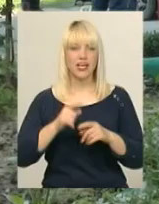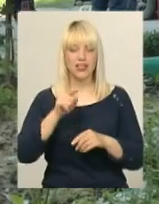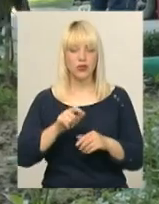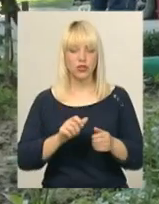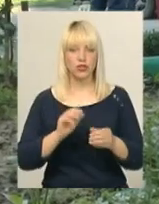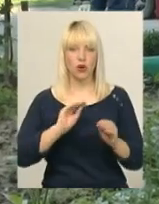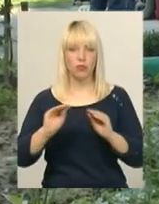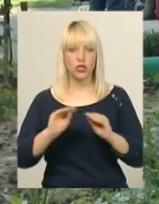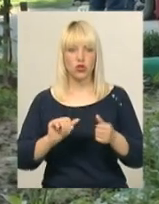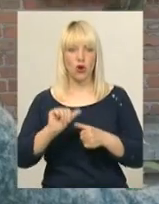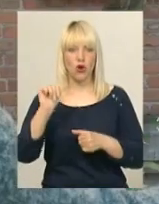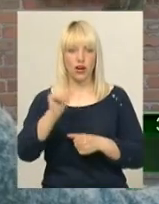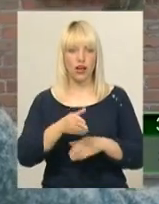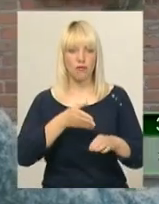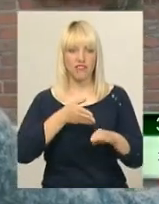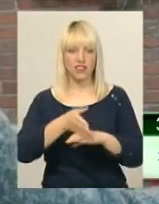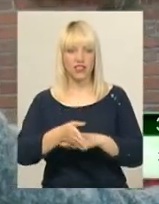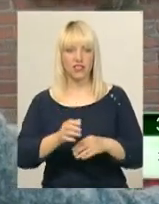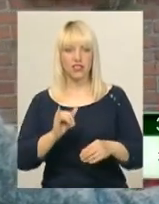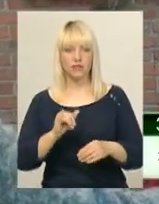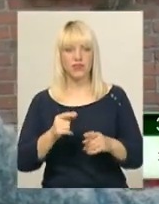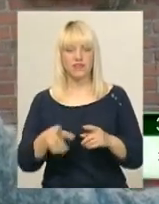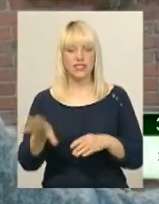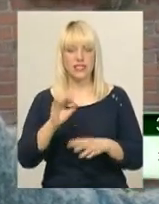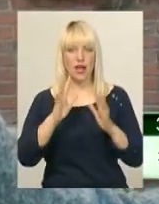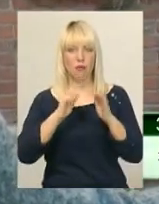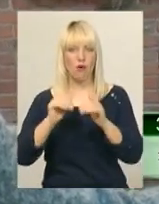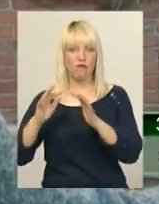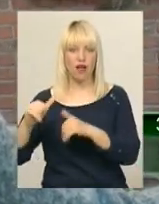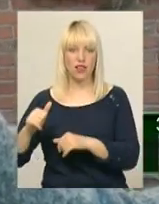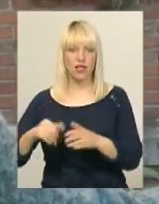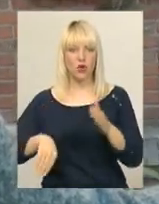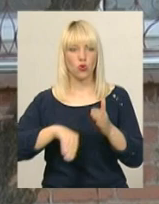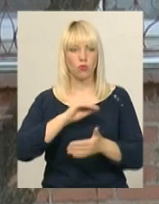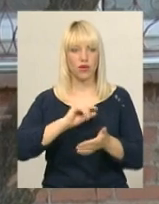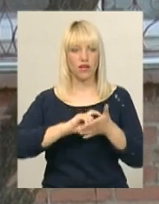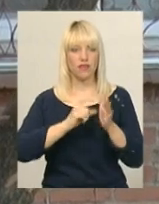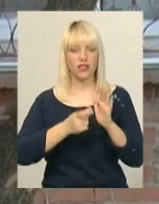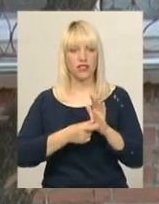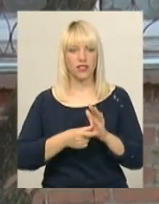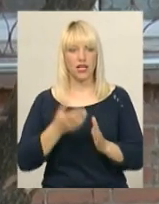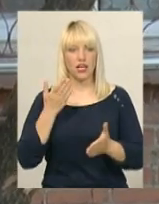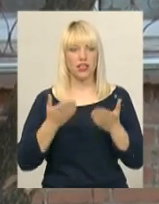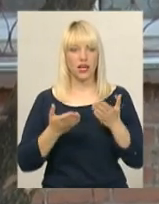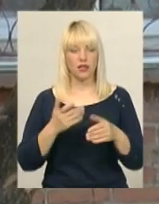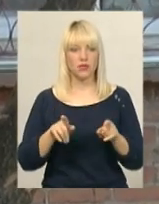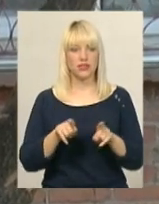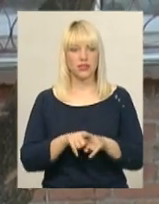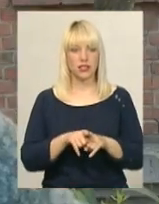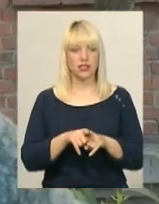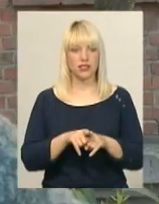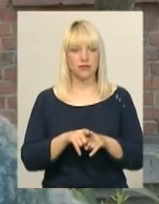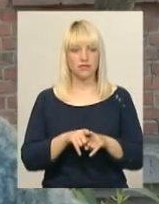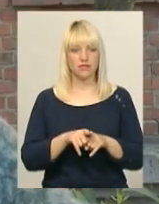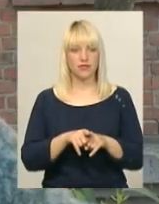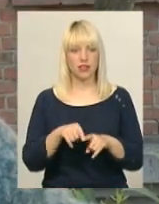окремий вхід та тамбур магазину. Оце, що все повалили, купила квартиру, живи. Якби робив кожен так і не питався.